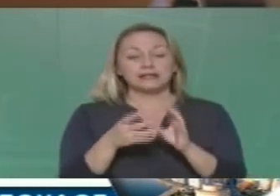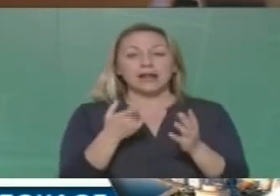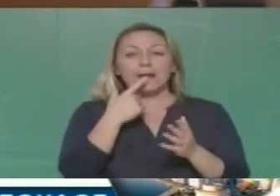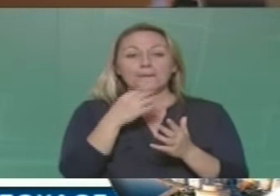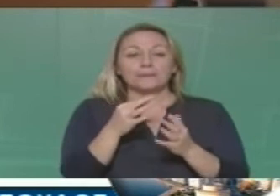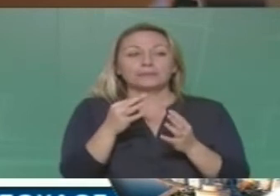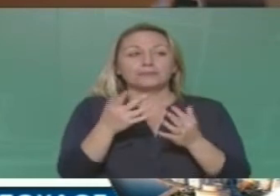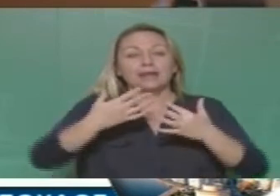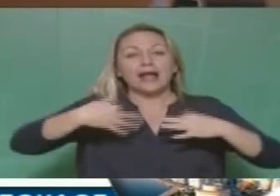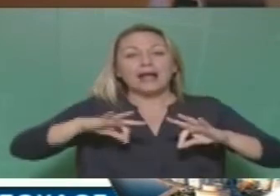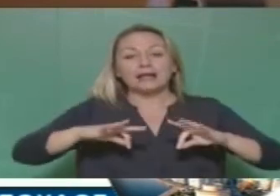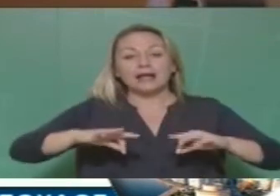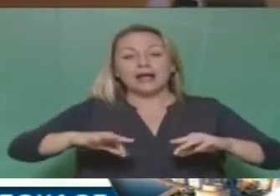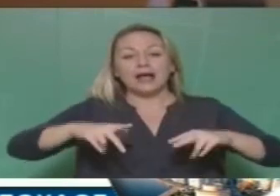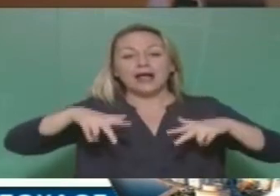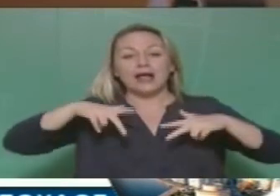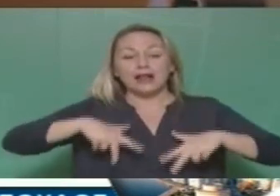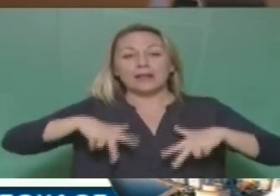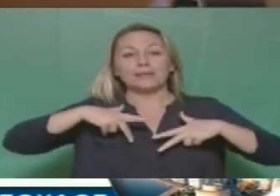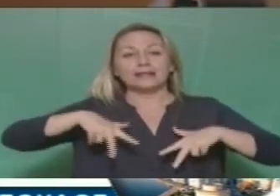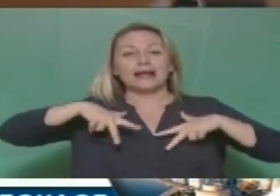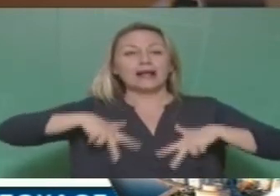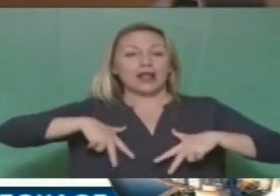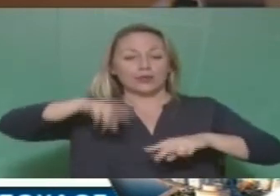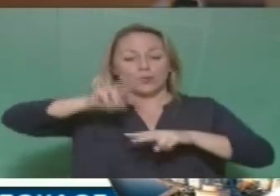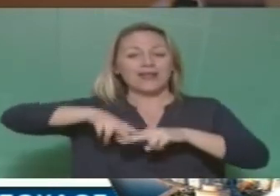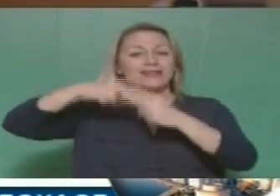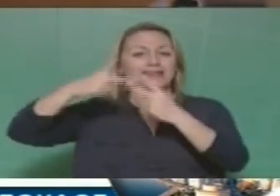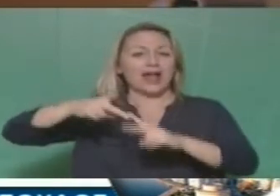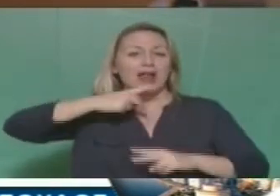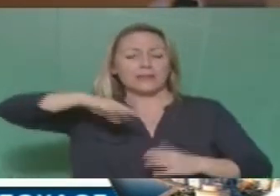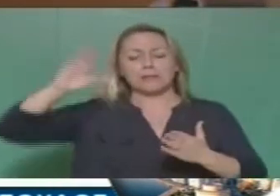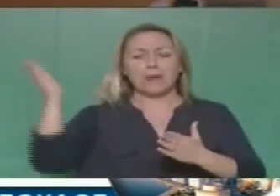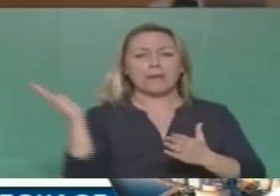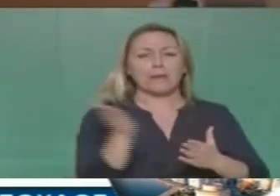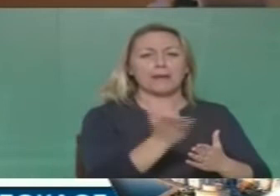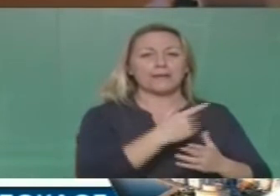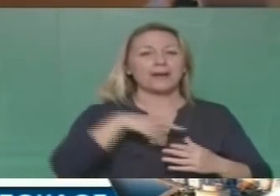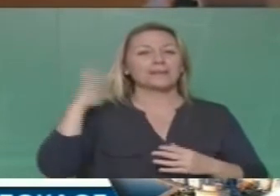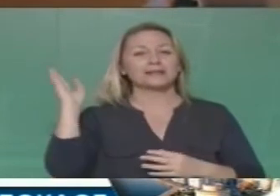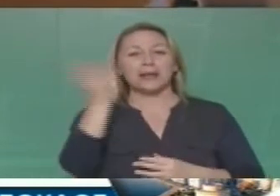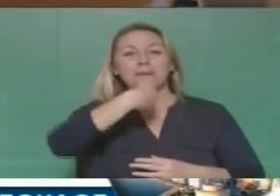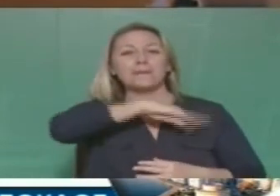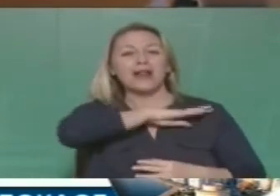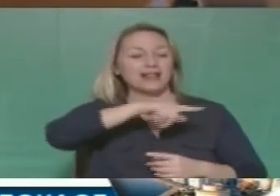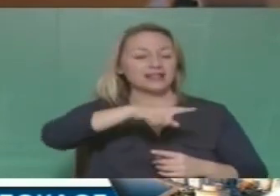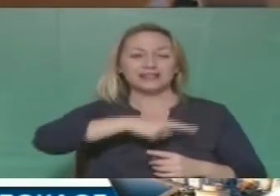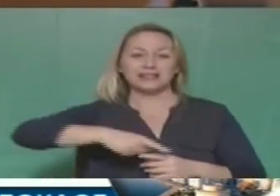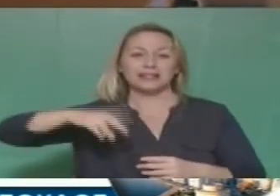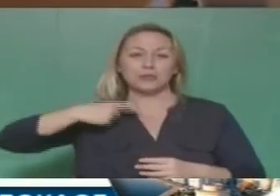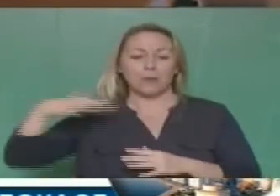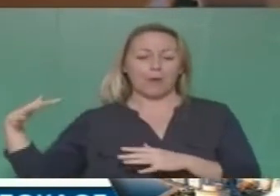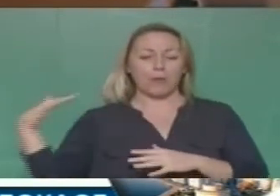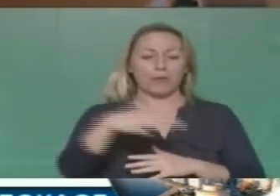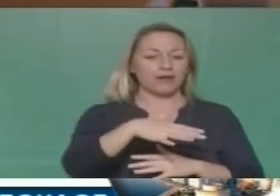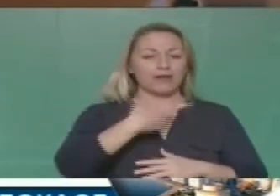καταρχήν, του κράτους δολοφόνου του Ισραήλ, που συνεχίζει να δολοφονεί Παλαιστίνιους. Και δεν θέλω αντιρρήσεις